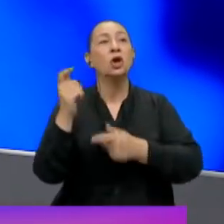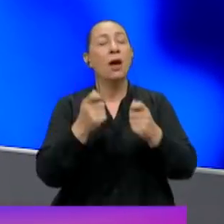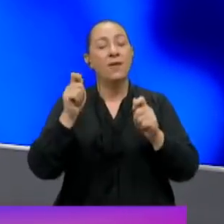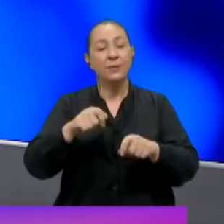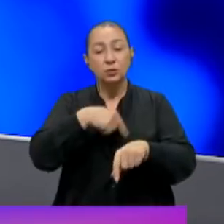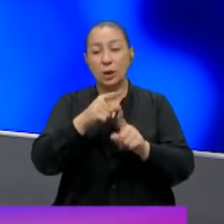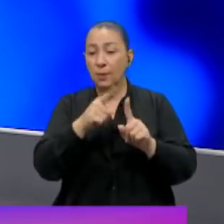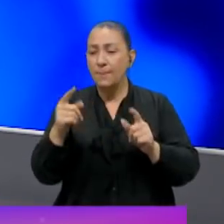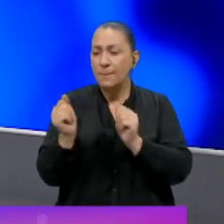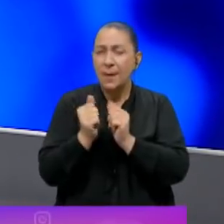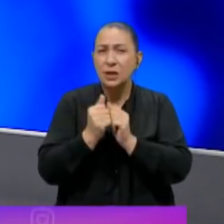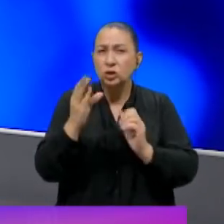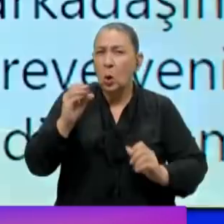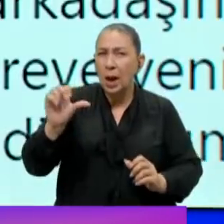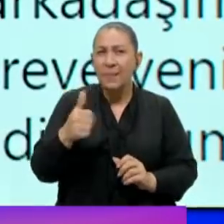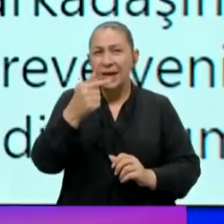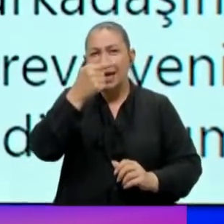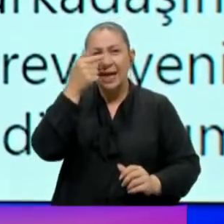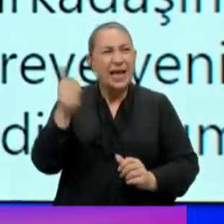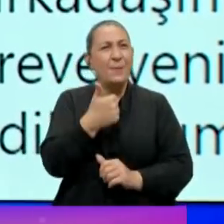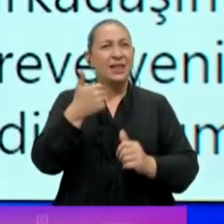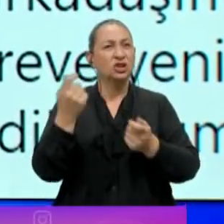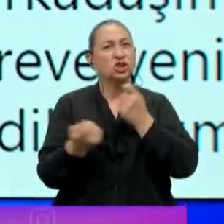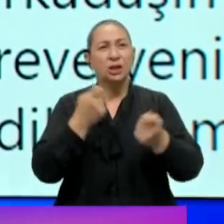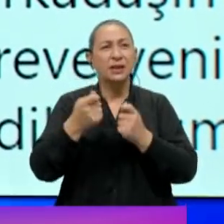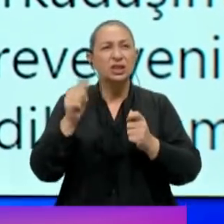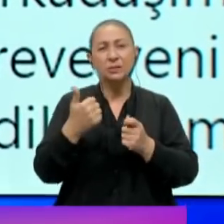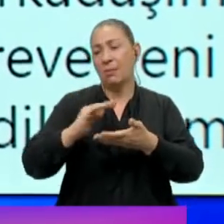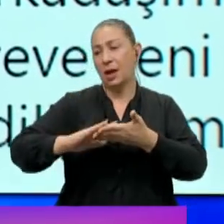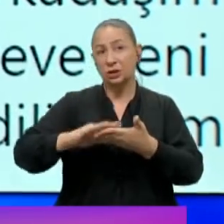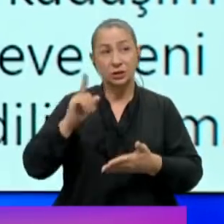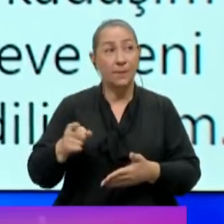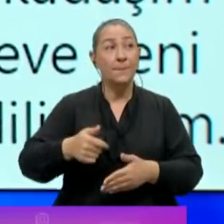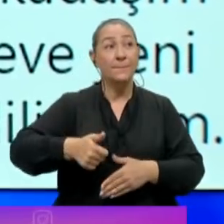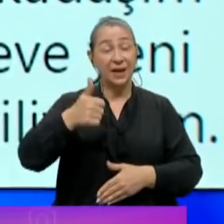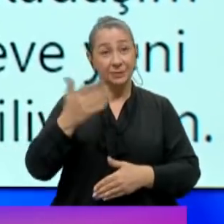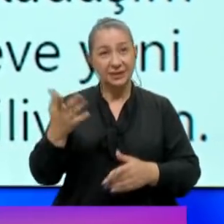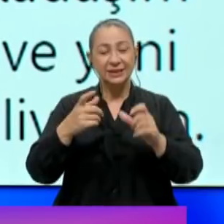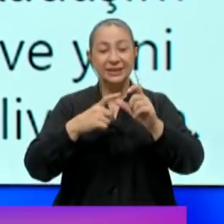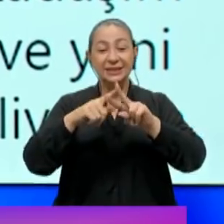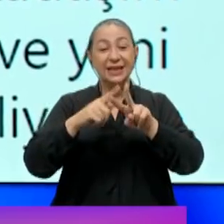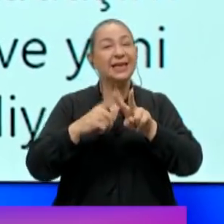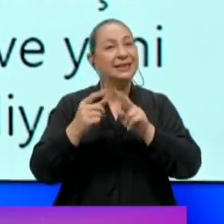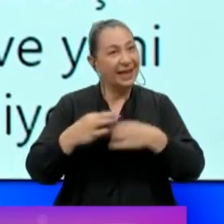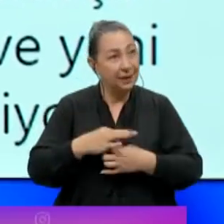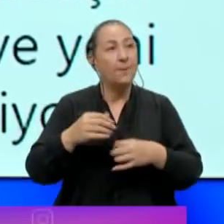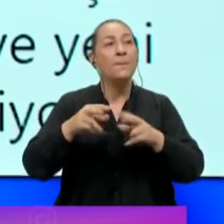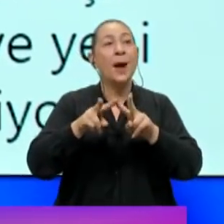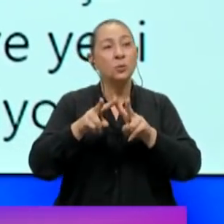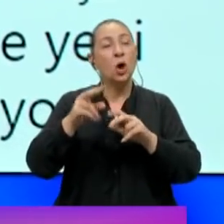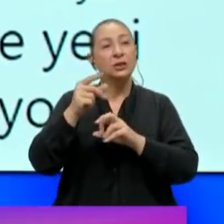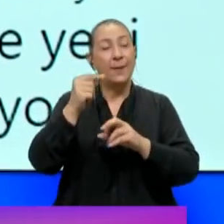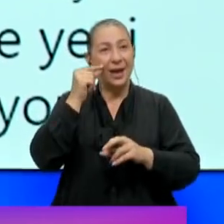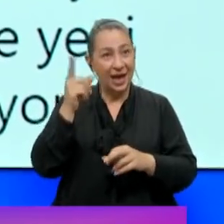yaptığım süre boyunca birlikte çok kıymetli çalışmalara imza attığımız değerli çalışma arkadaşım, Bakanımız Sayın Mahmut Özer Bey'e ve